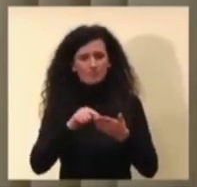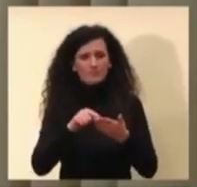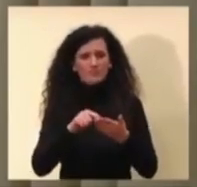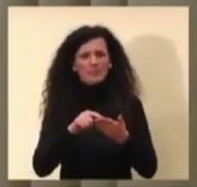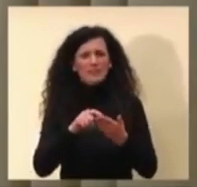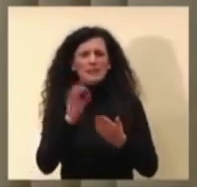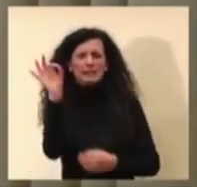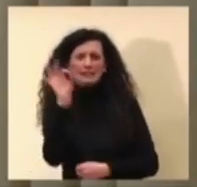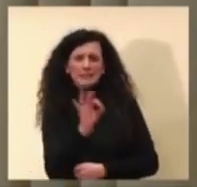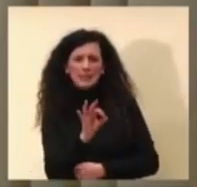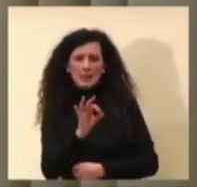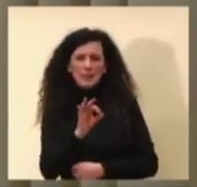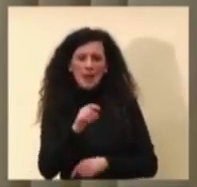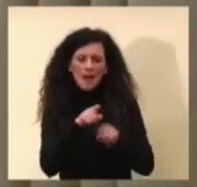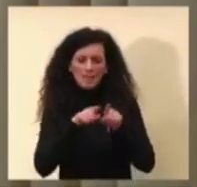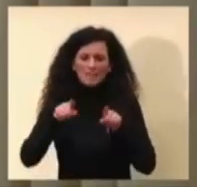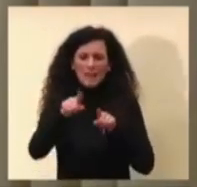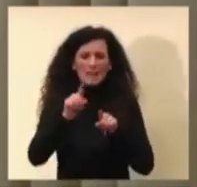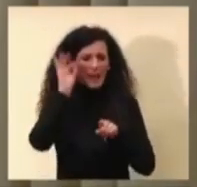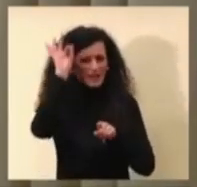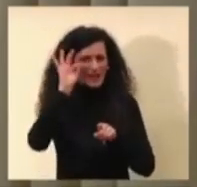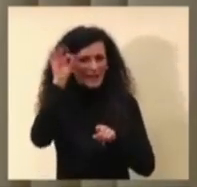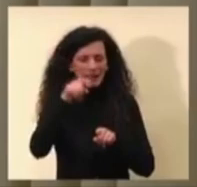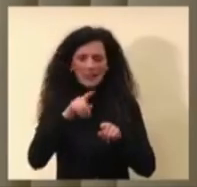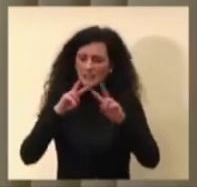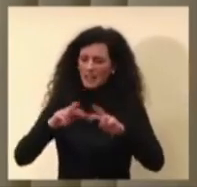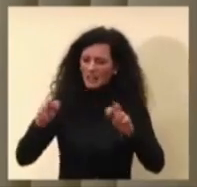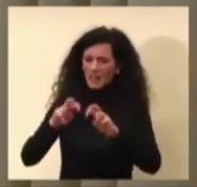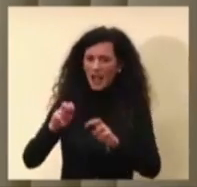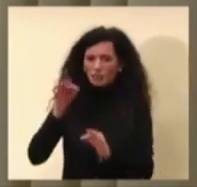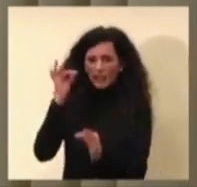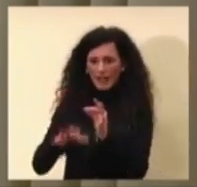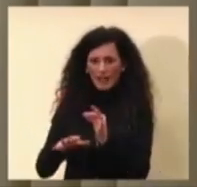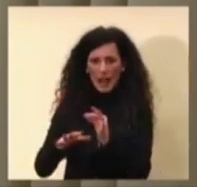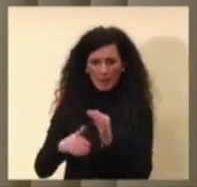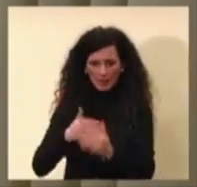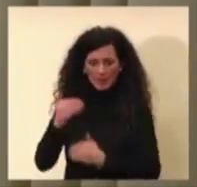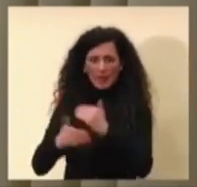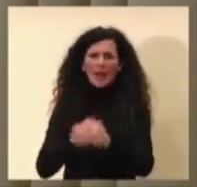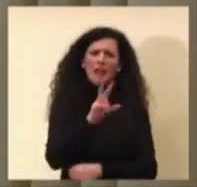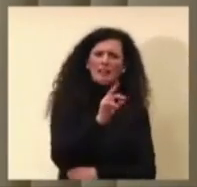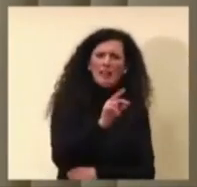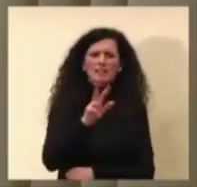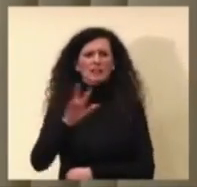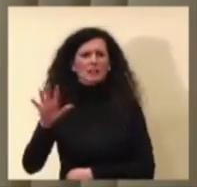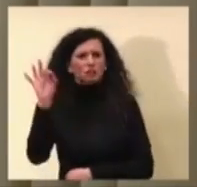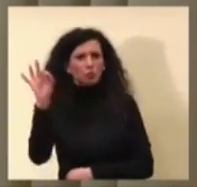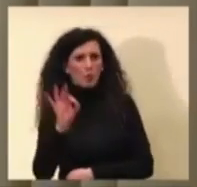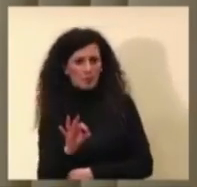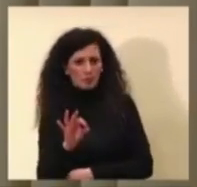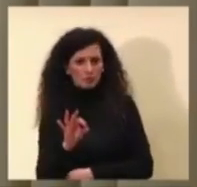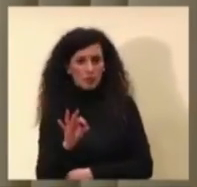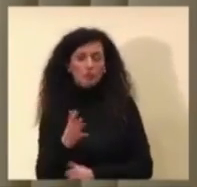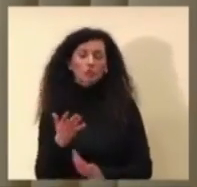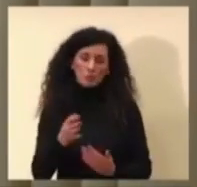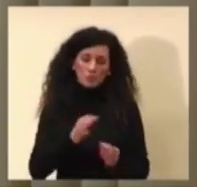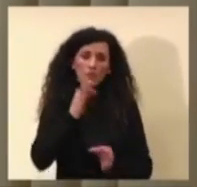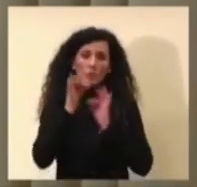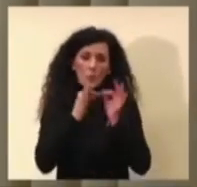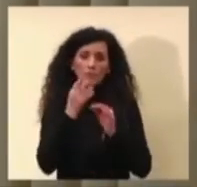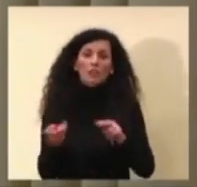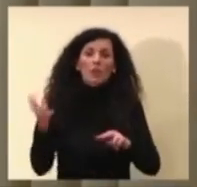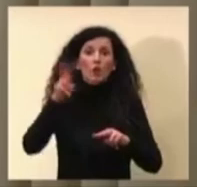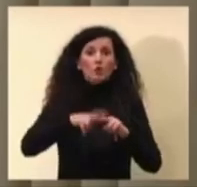variante inglese in relazione all'indagine rapida in corso sono al 30-35% quindi vuol dire il doppio rispetto a 15